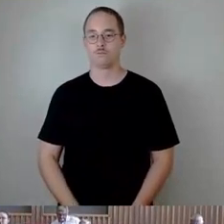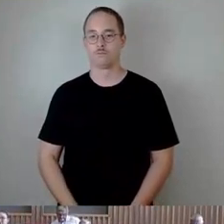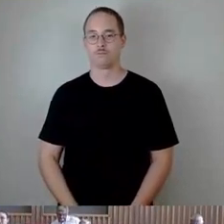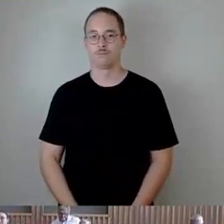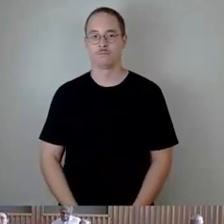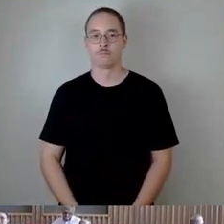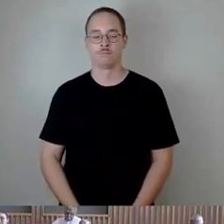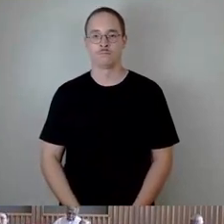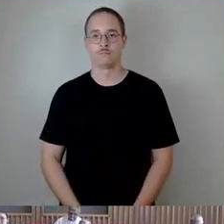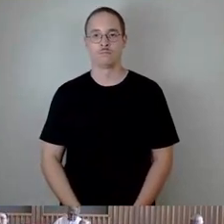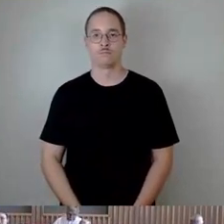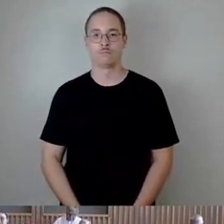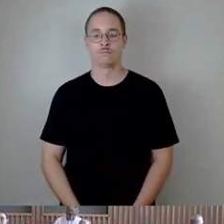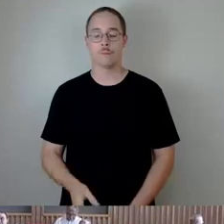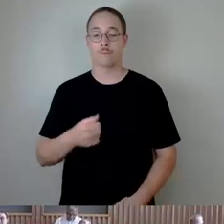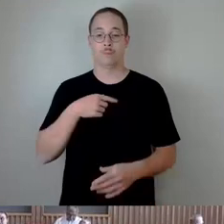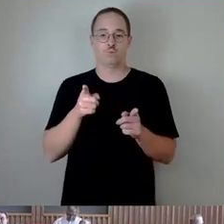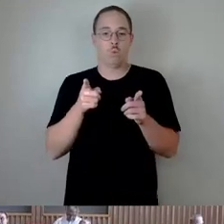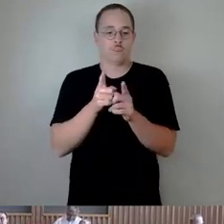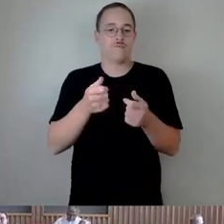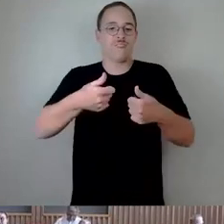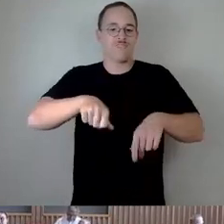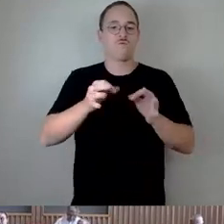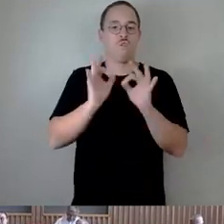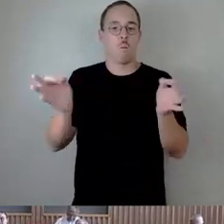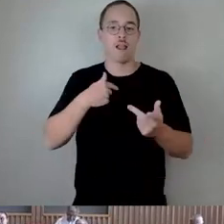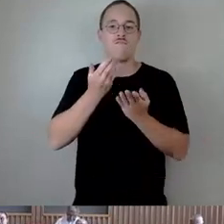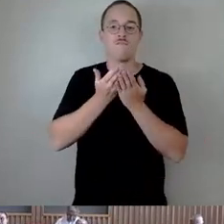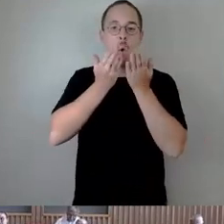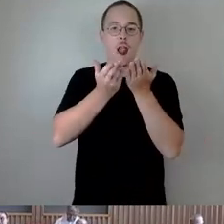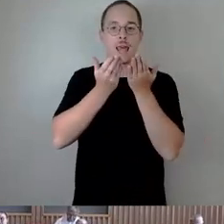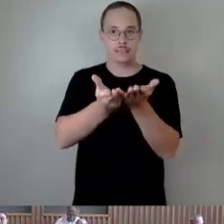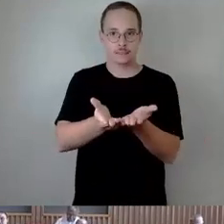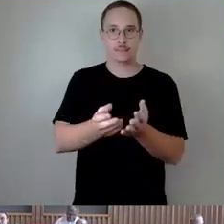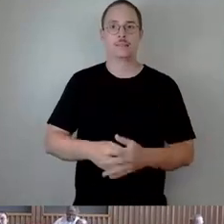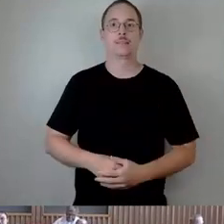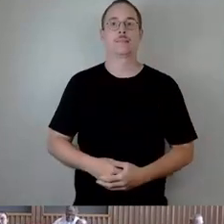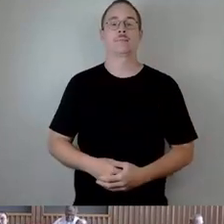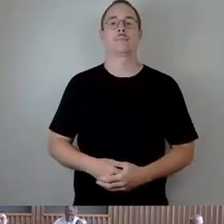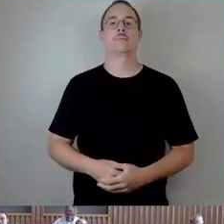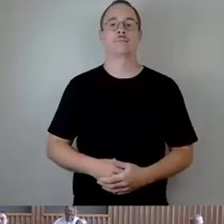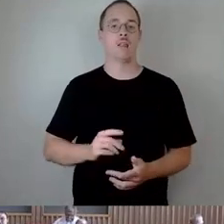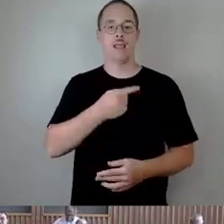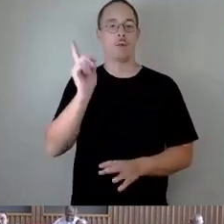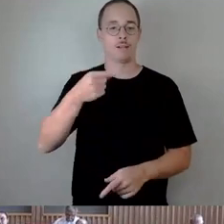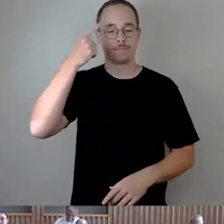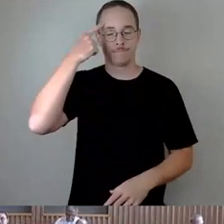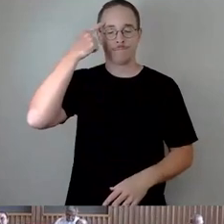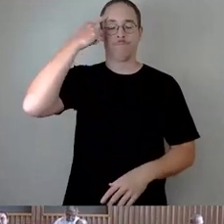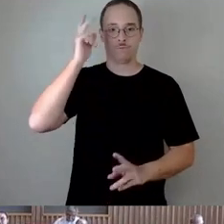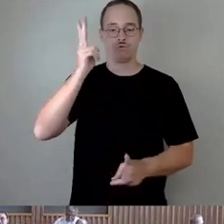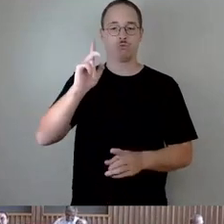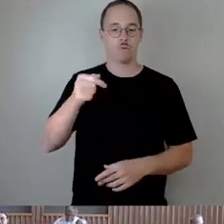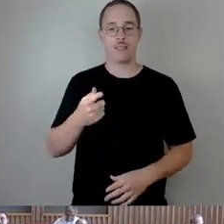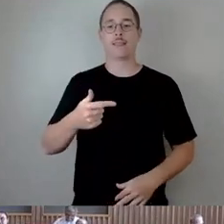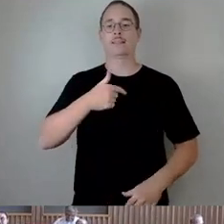Ich kann kurz die Verpflichtungsformel verlesen, damit wir es in meine Erinnerung gerufen. dann gilt es mit Ich gelobe und Handschlag,